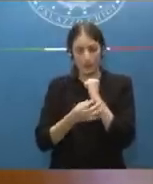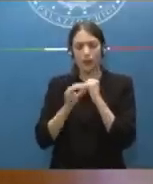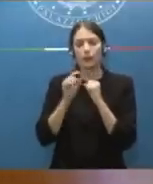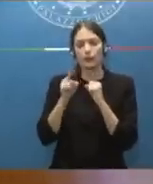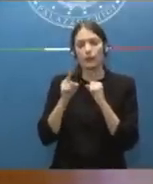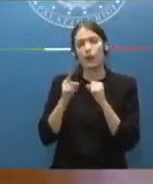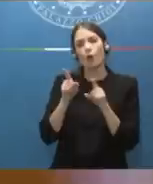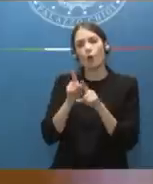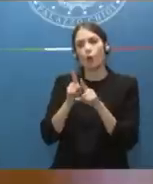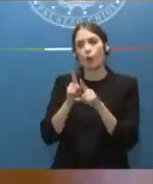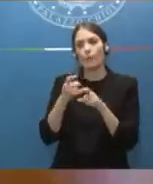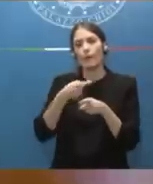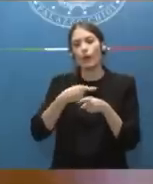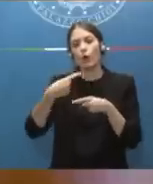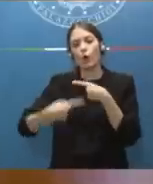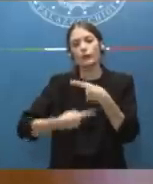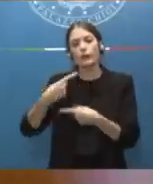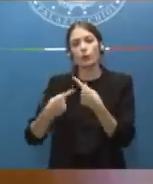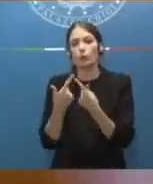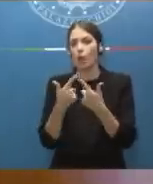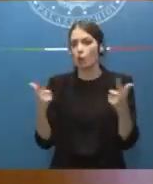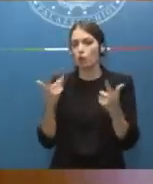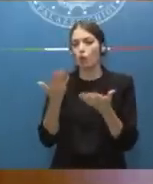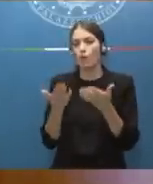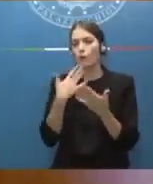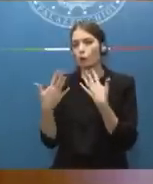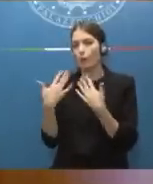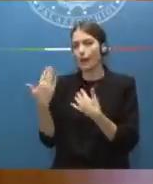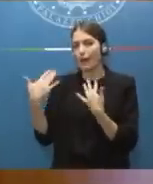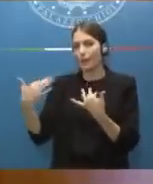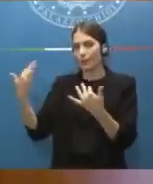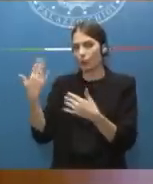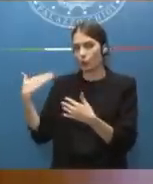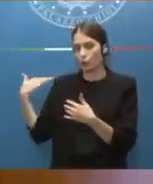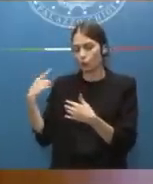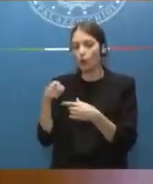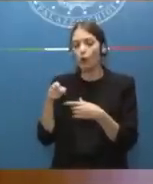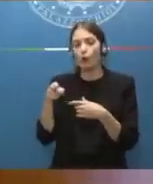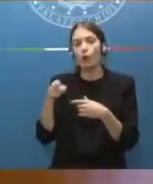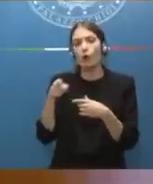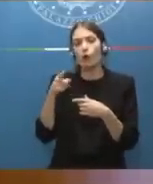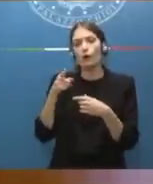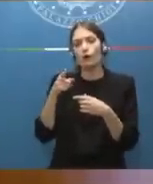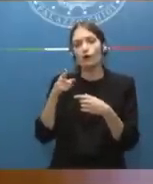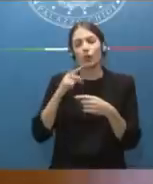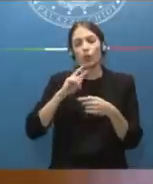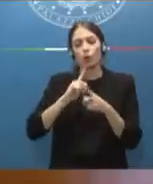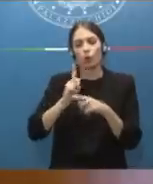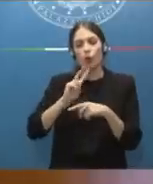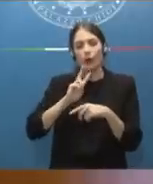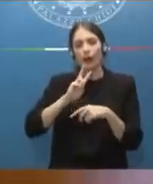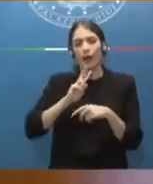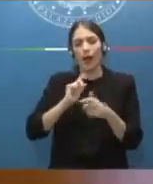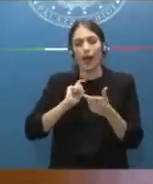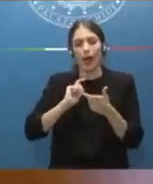discontinuità rispetto al precedente governo. in Parlamento aveva detto non replicheremo anche io come lei mi